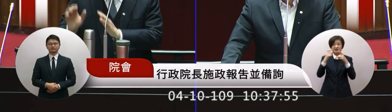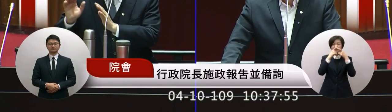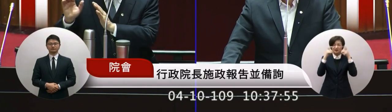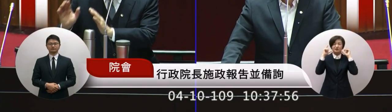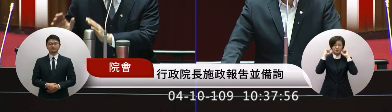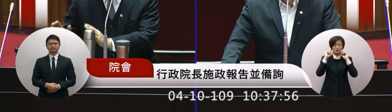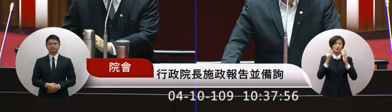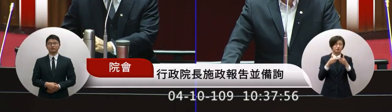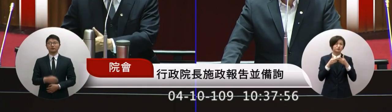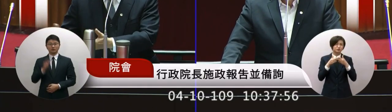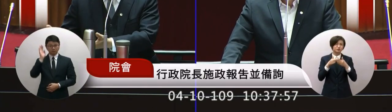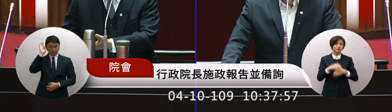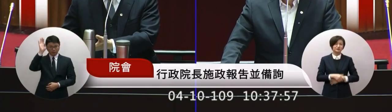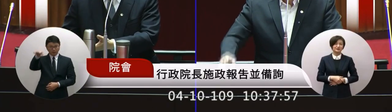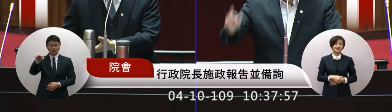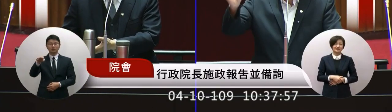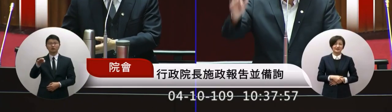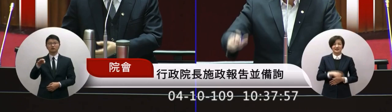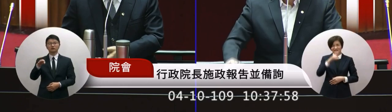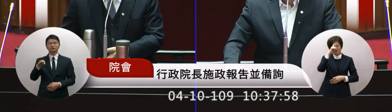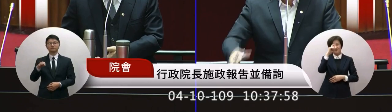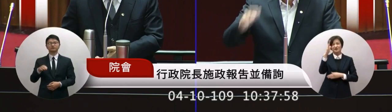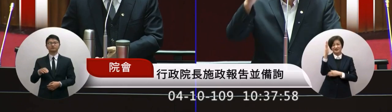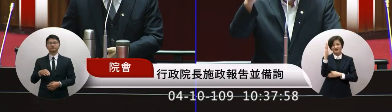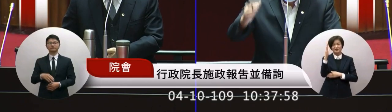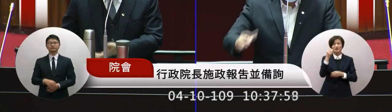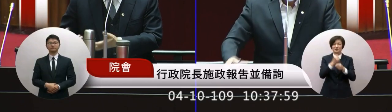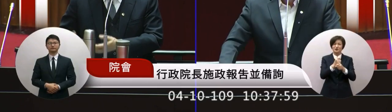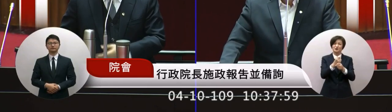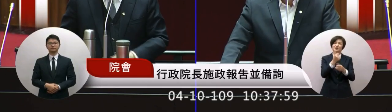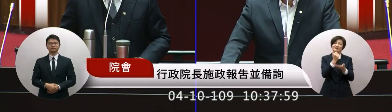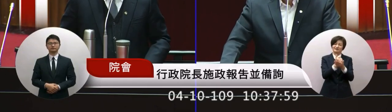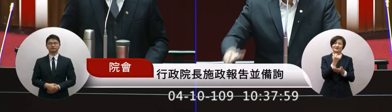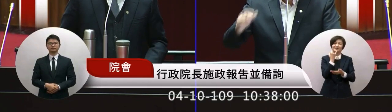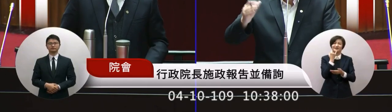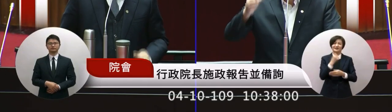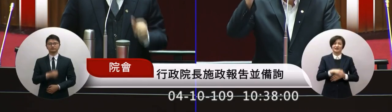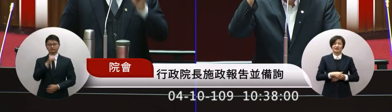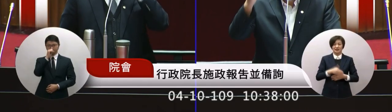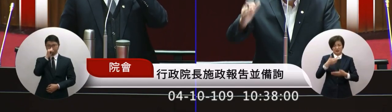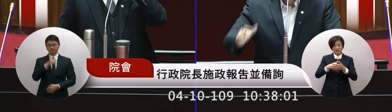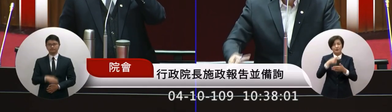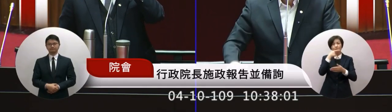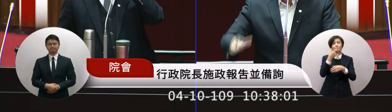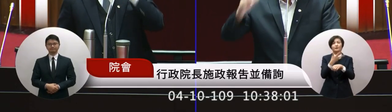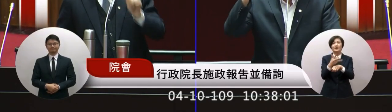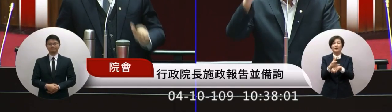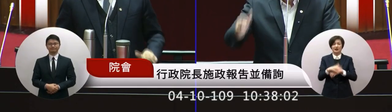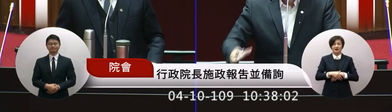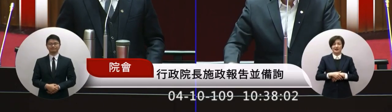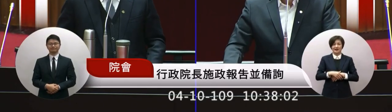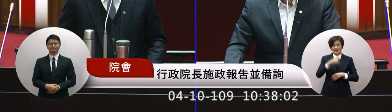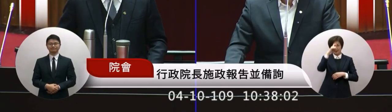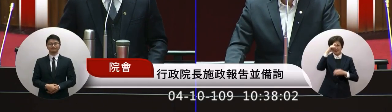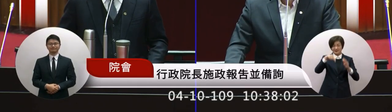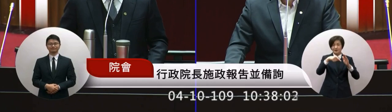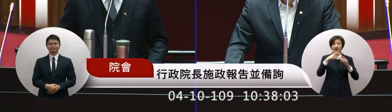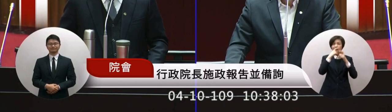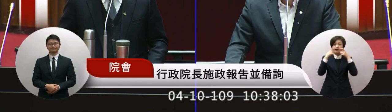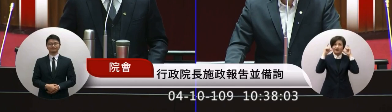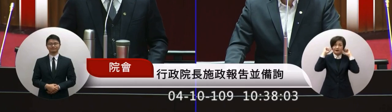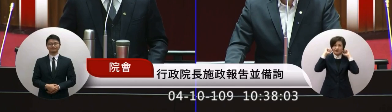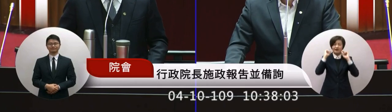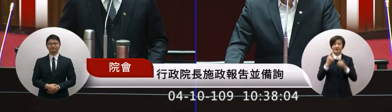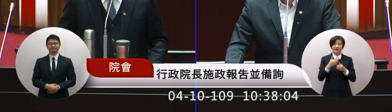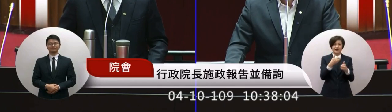但是政府現在沒有辦法做到我剩下八秒鐘我只請院長就是說我想我們還是希望我們的口罩能夠